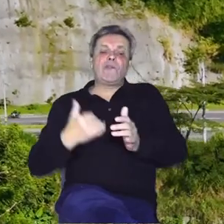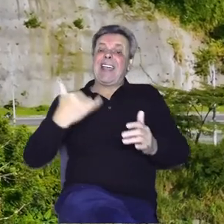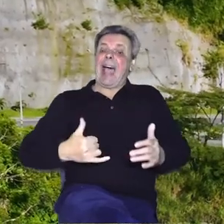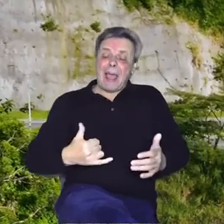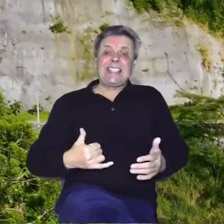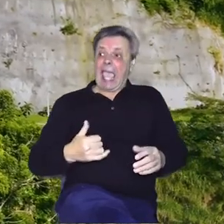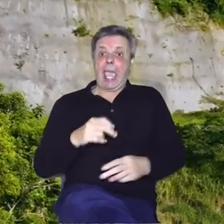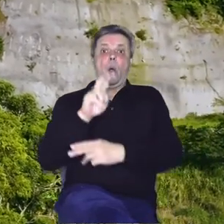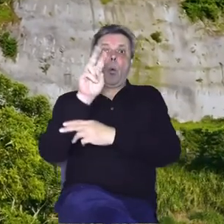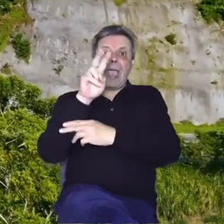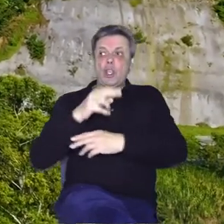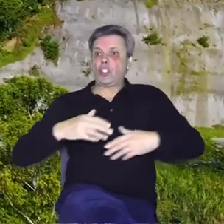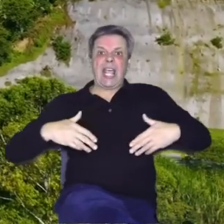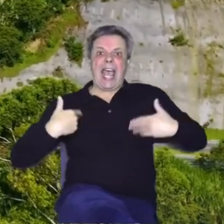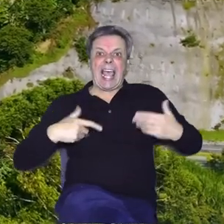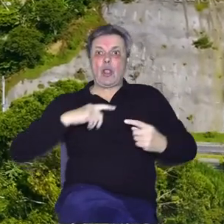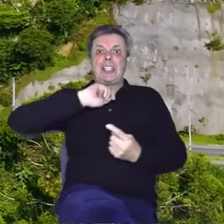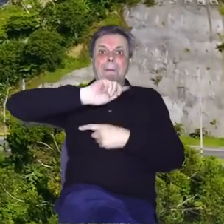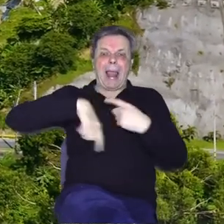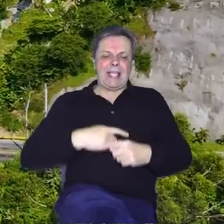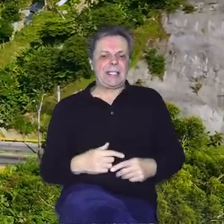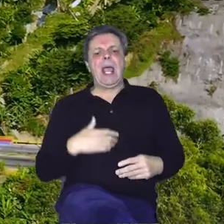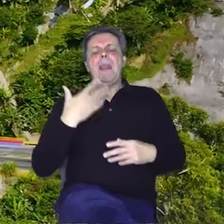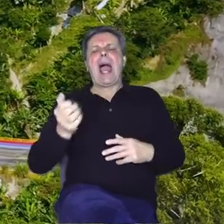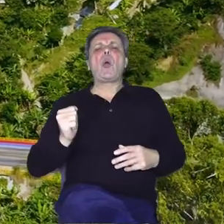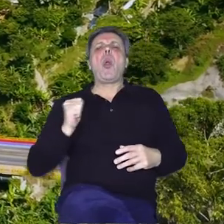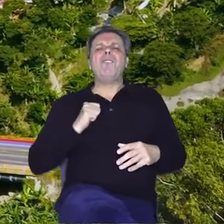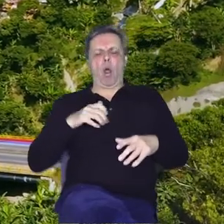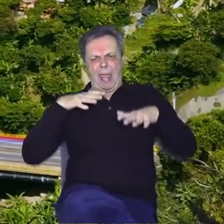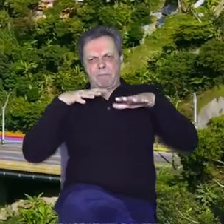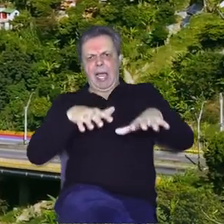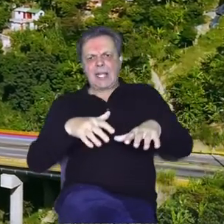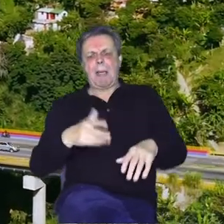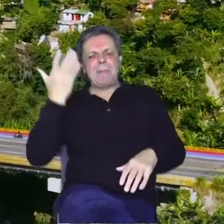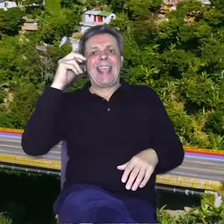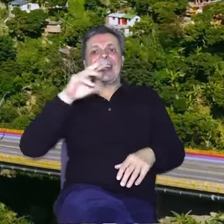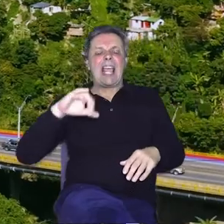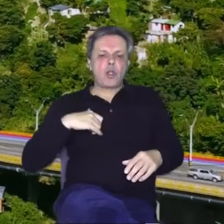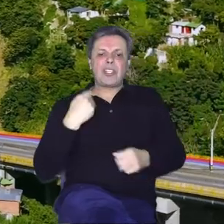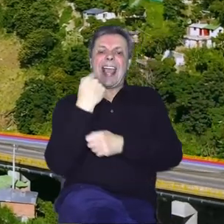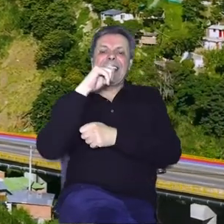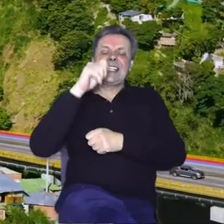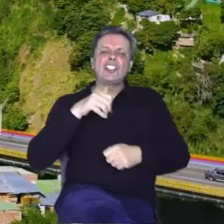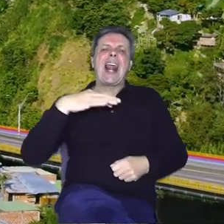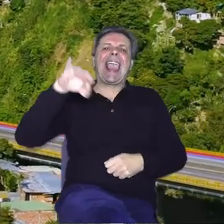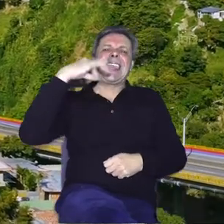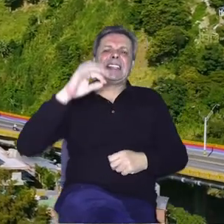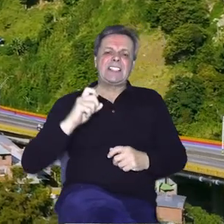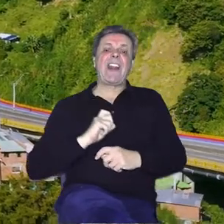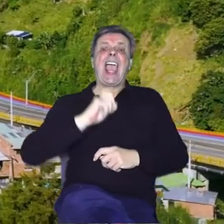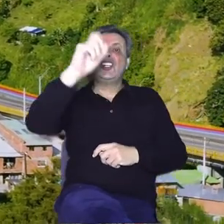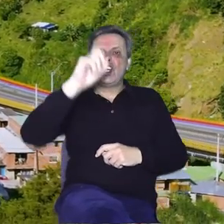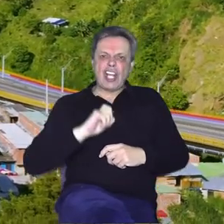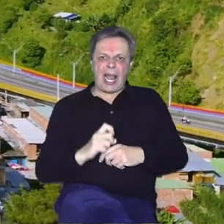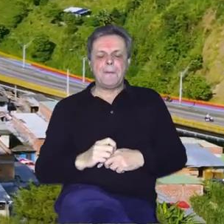umjetnosti, glazbe i plesa. Nakon vojne akcije protiv narkokartela pred samo 13 godina, izgrađena je jedinstvena